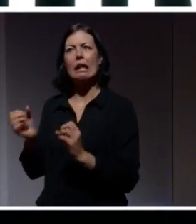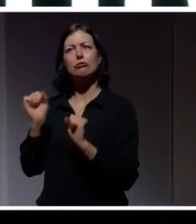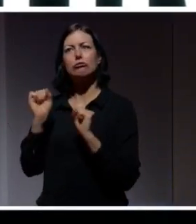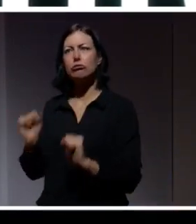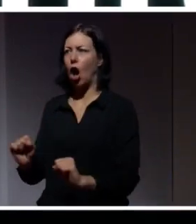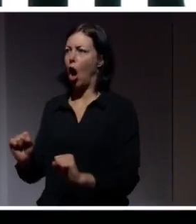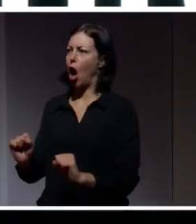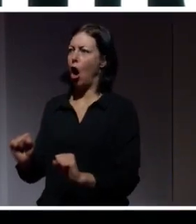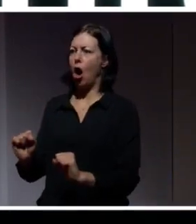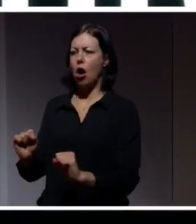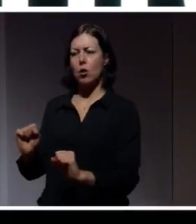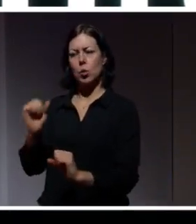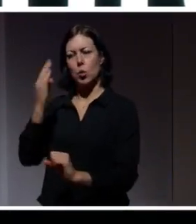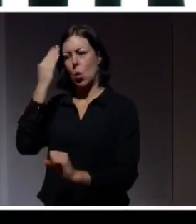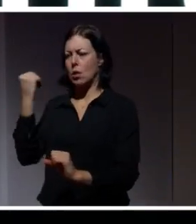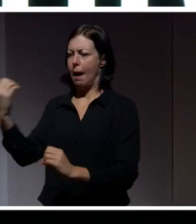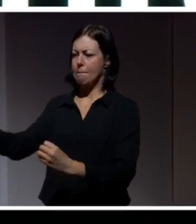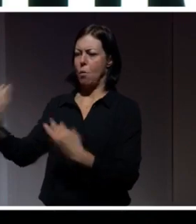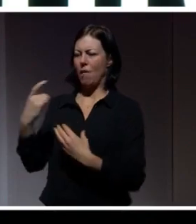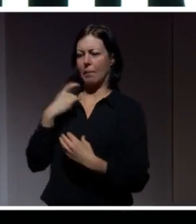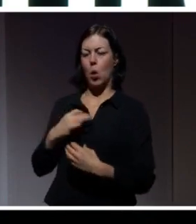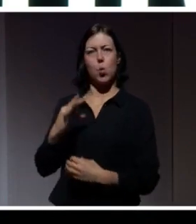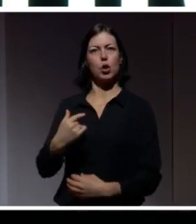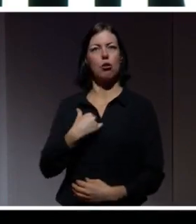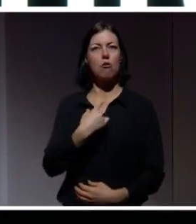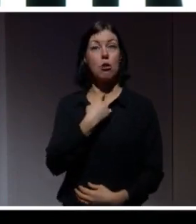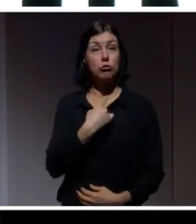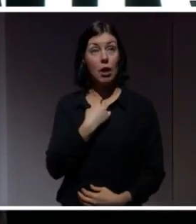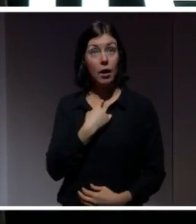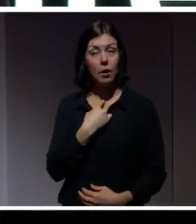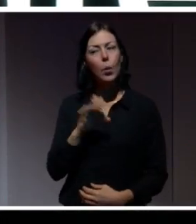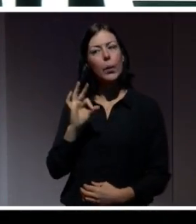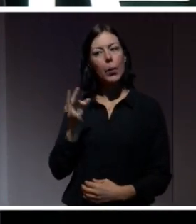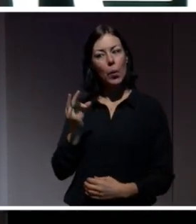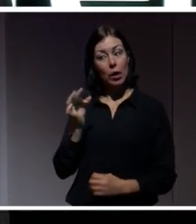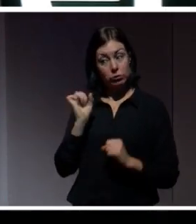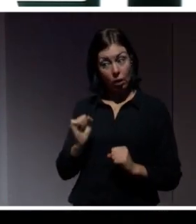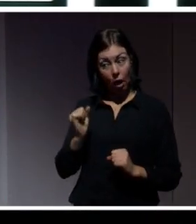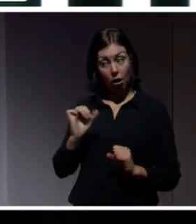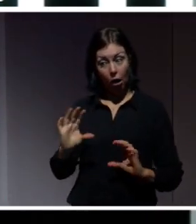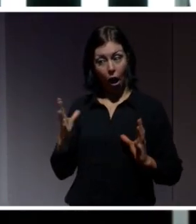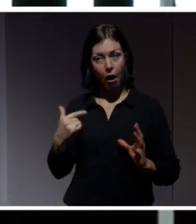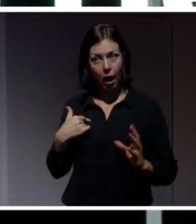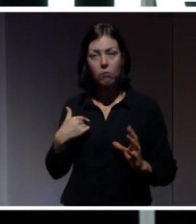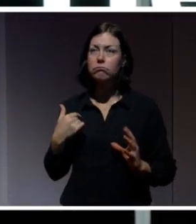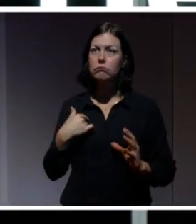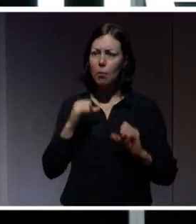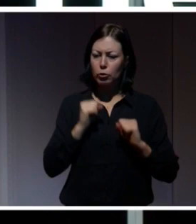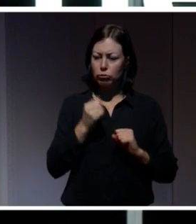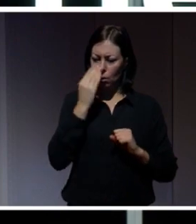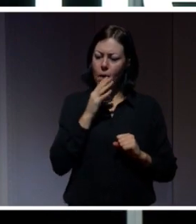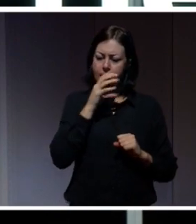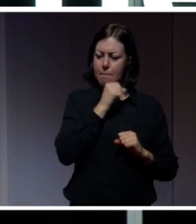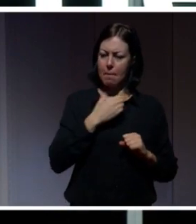påverka hur jag röstar. Och för att kunna leva upp till det så behöver jag kunna hålla hemligt hur jag röstar.